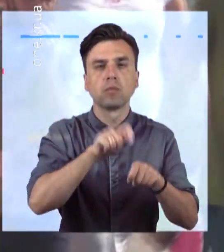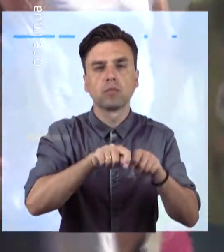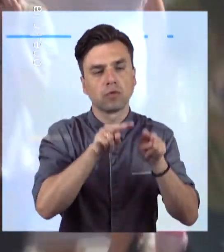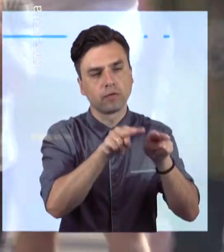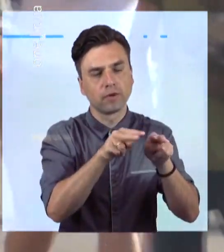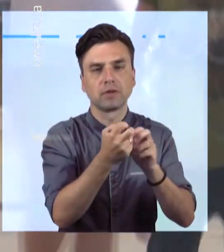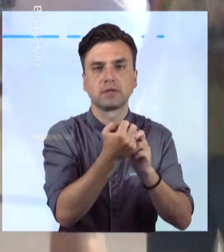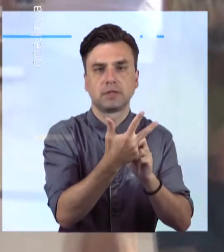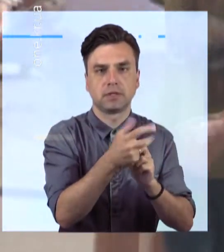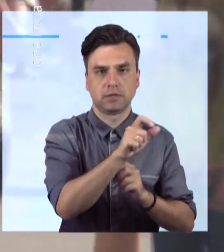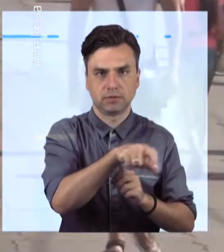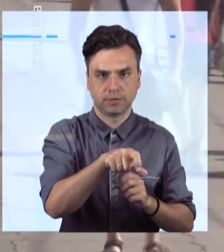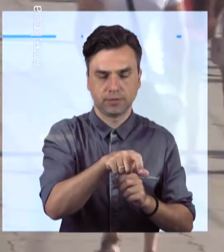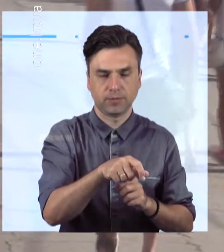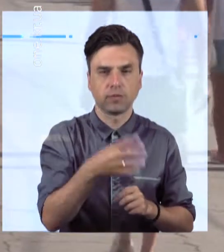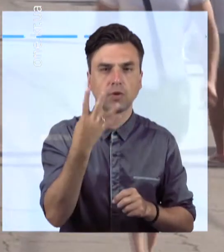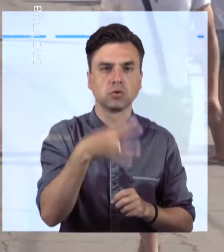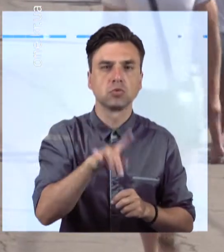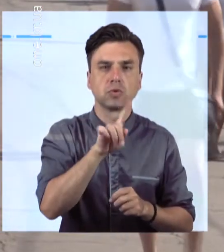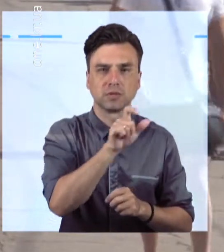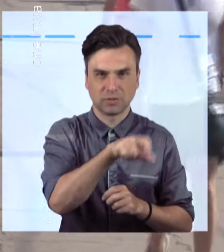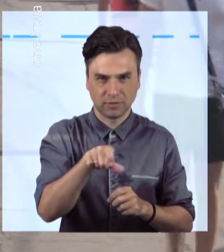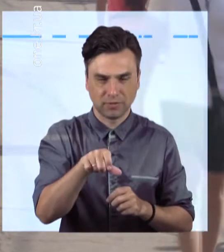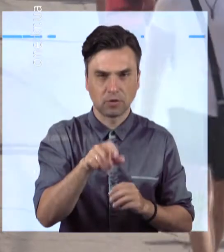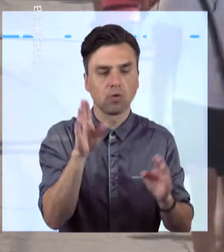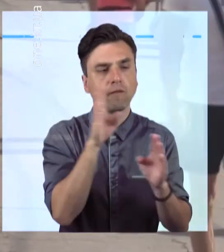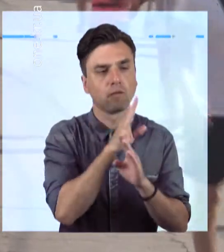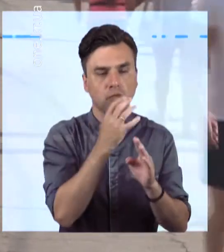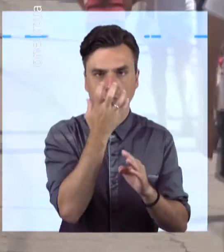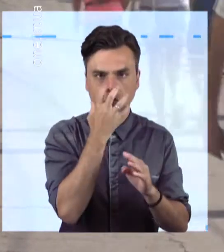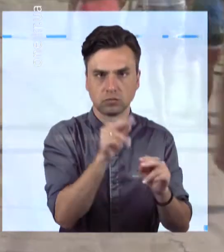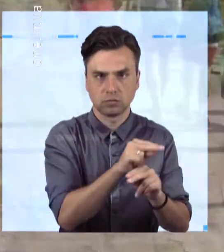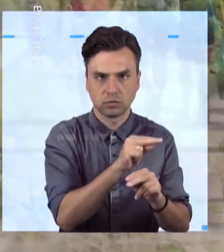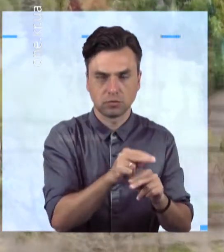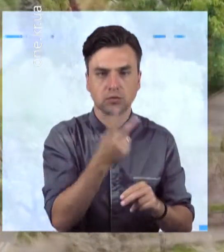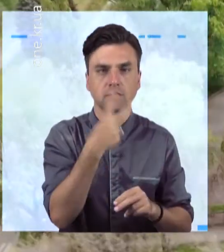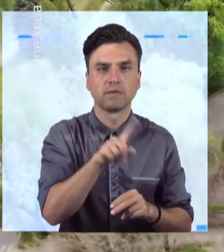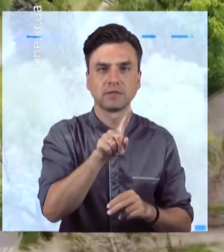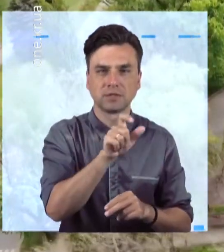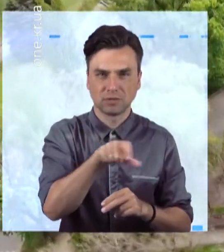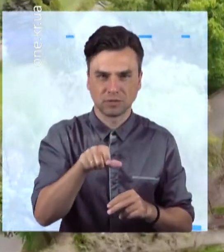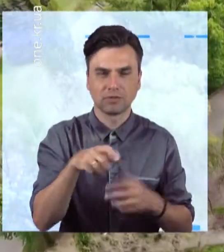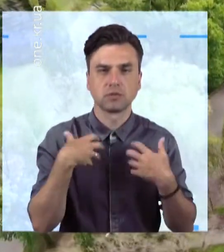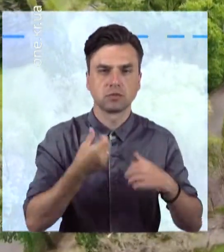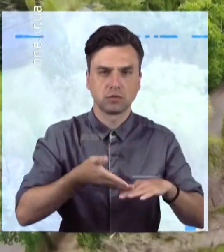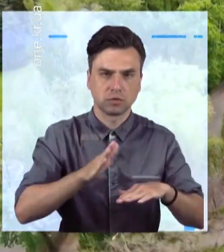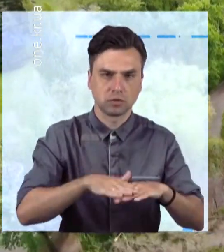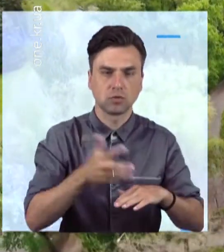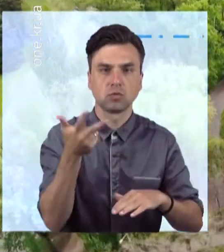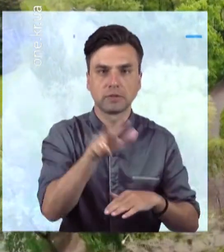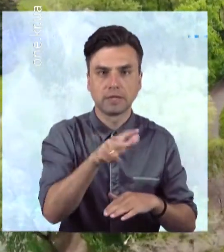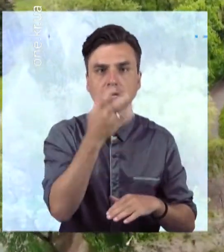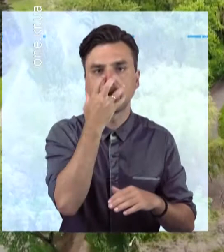13. 41 хворих отримує кисень у важкому стані, 21 пацієнт, 3 в реанімації інфекційки.